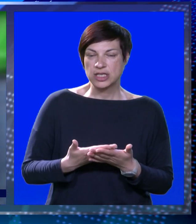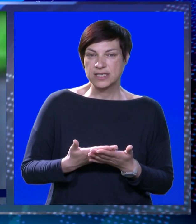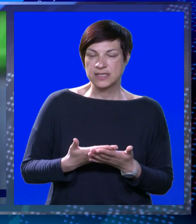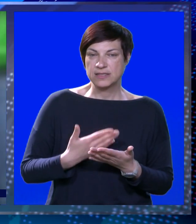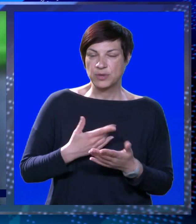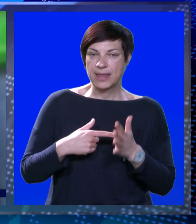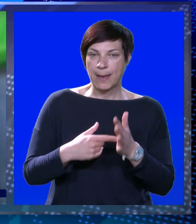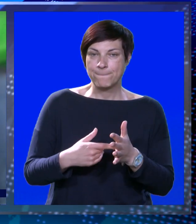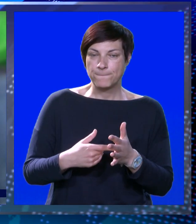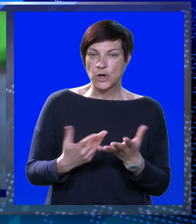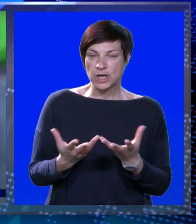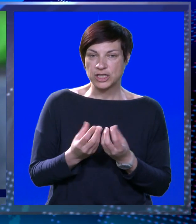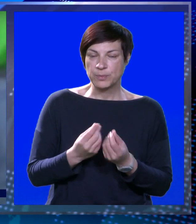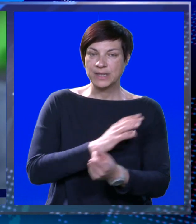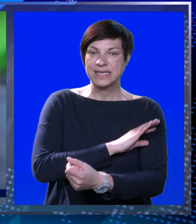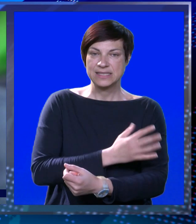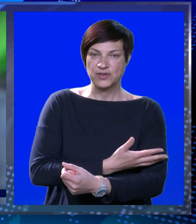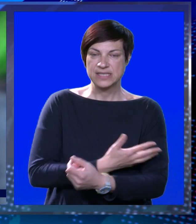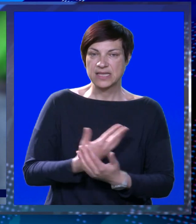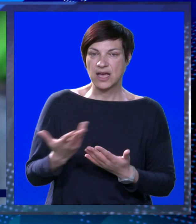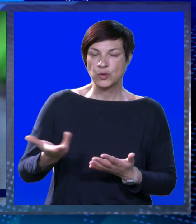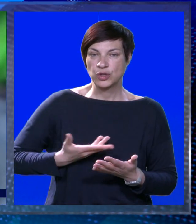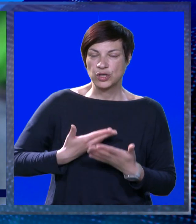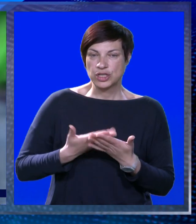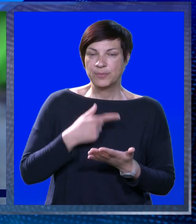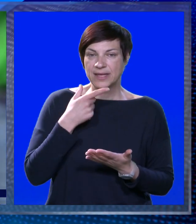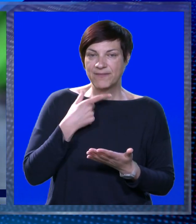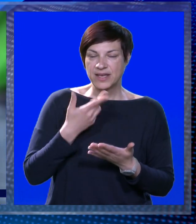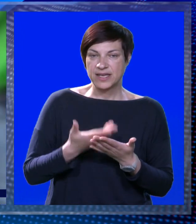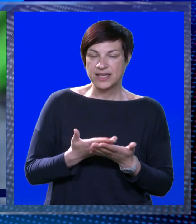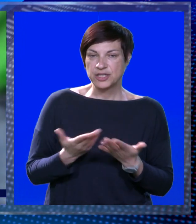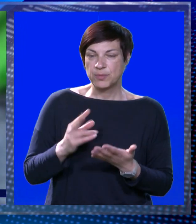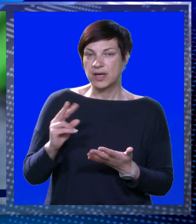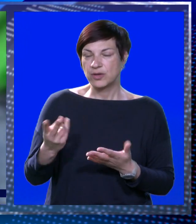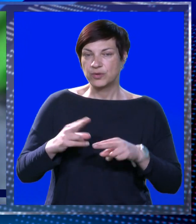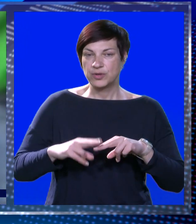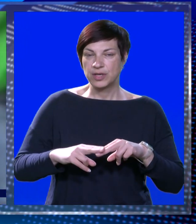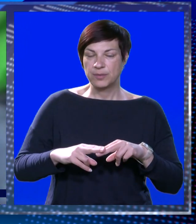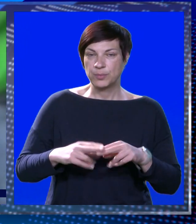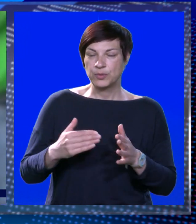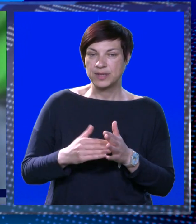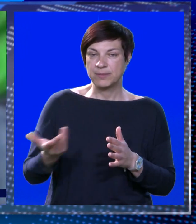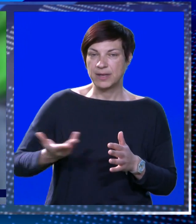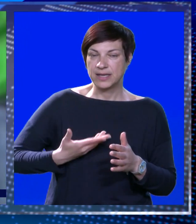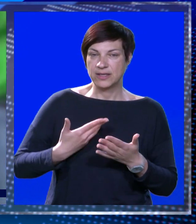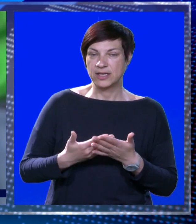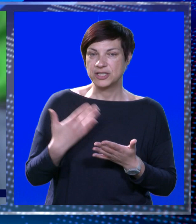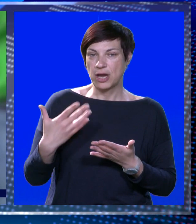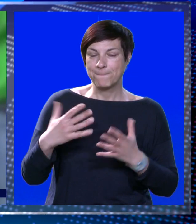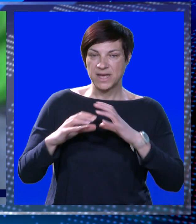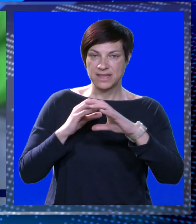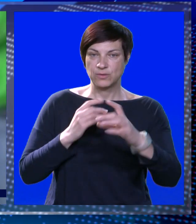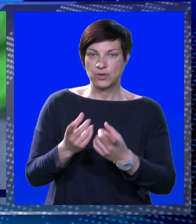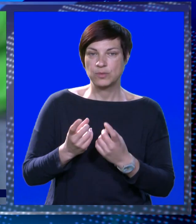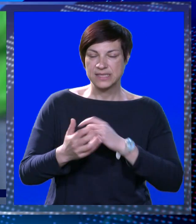smo da pokažemo jedinstvo i snagu. Došli smo da vam rećemo ako drugi put budemo trebati dolaziti da će doći